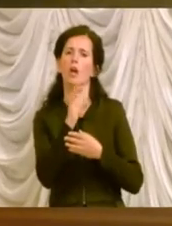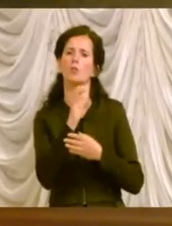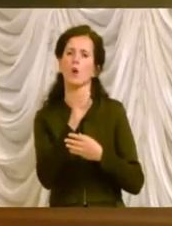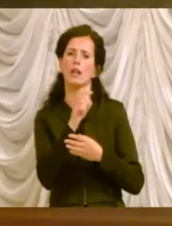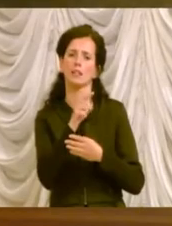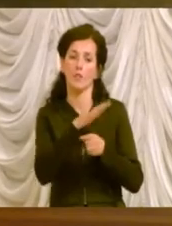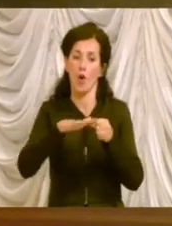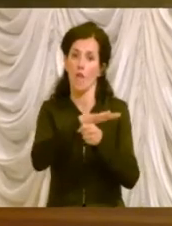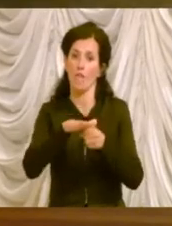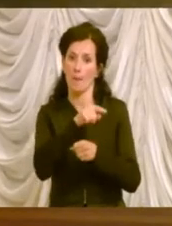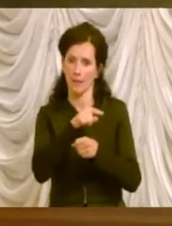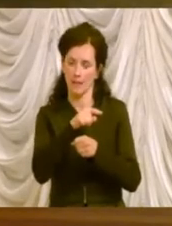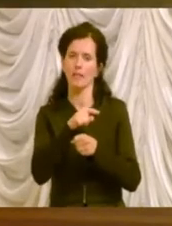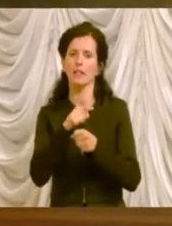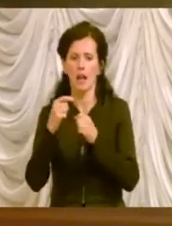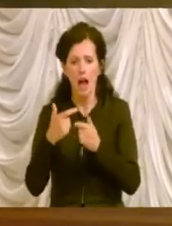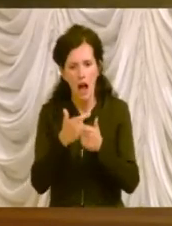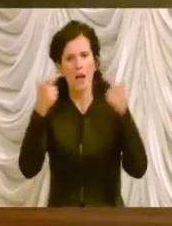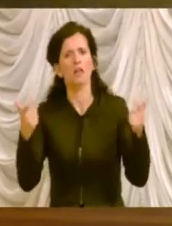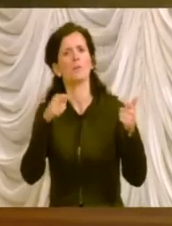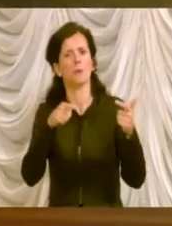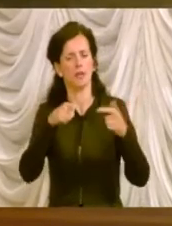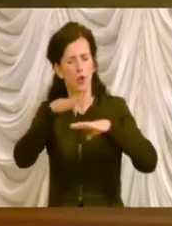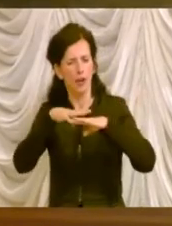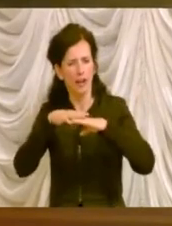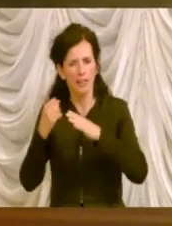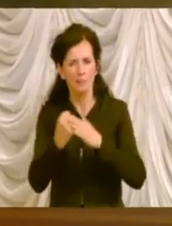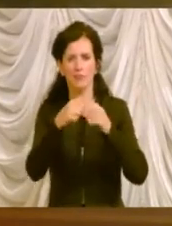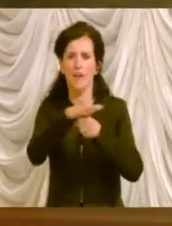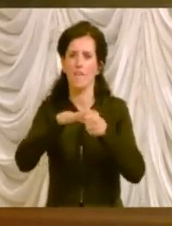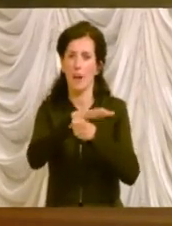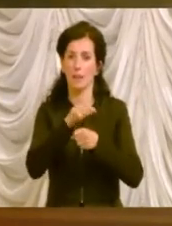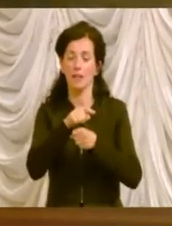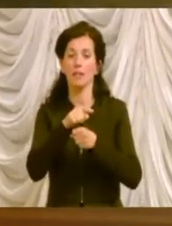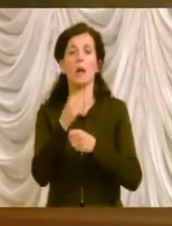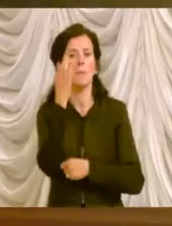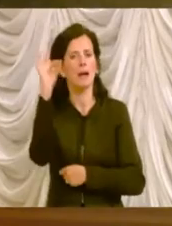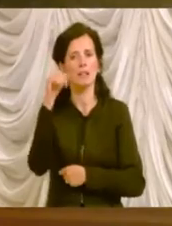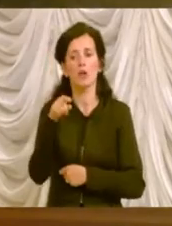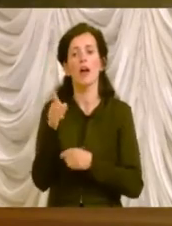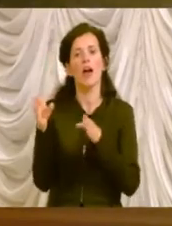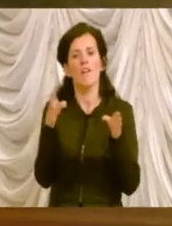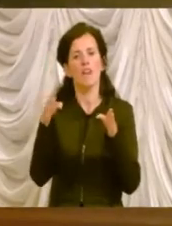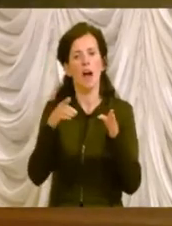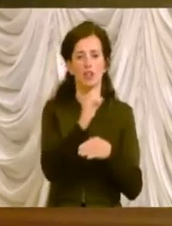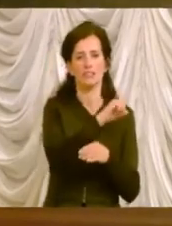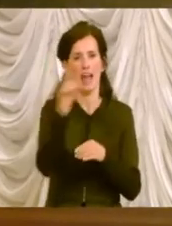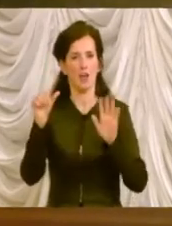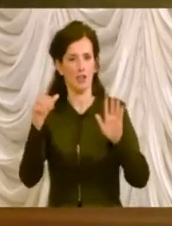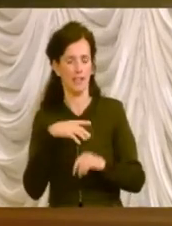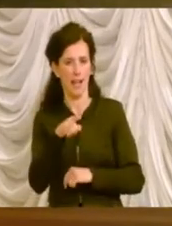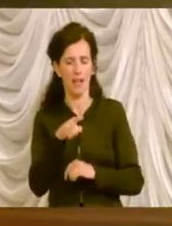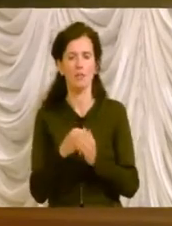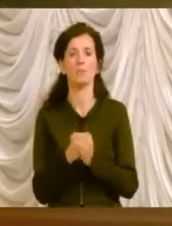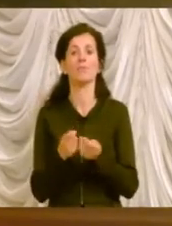un incremento della rete dei servizi educativi a sostegno delle famiglie, in particolare per la fascia 06, una riforma dei